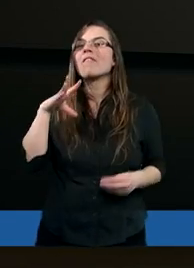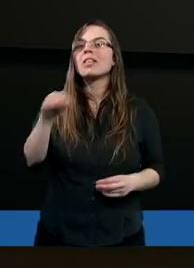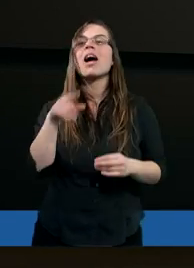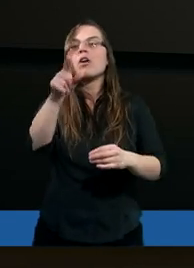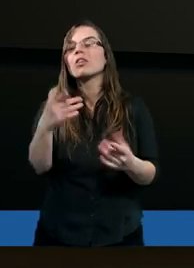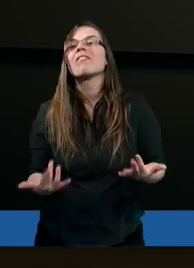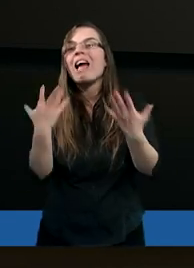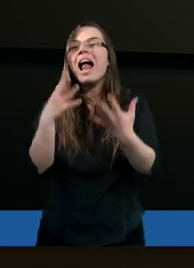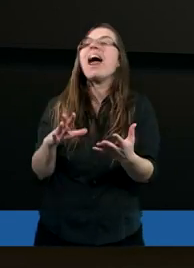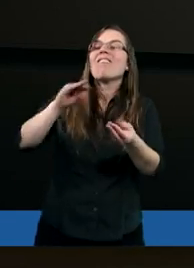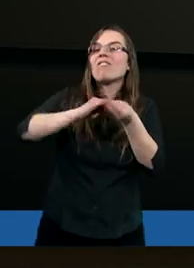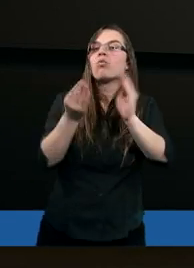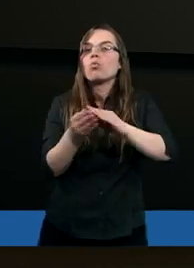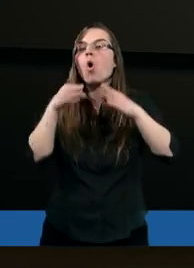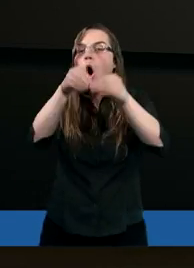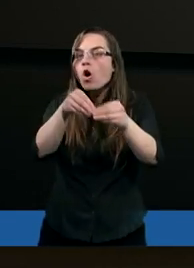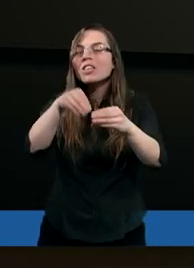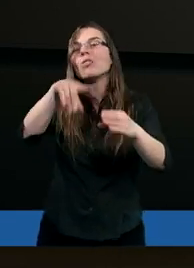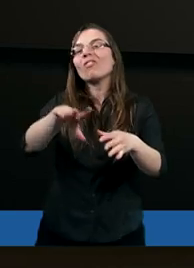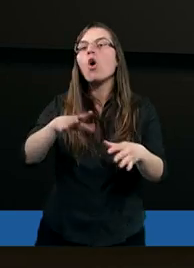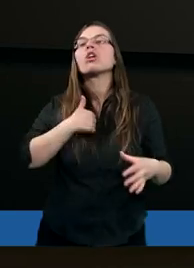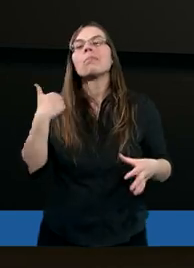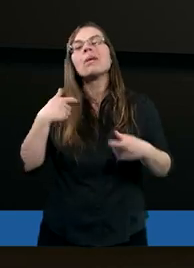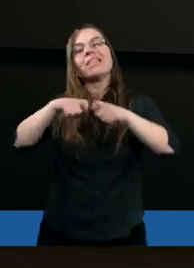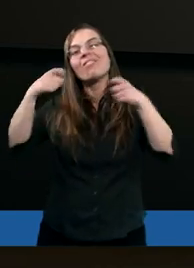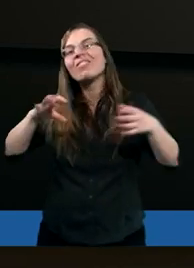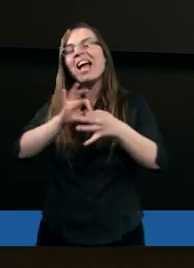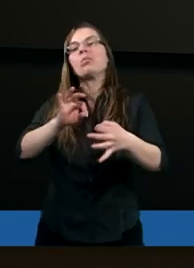tak wiele włożył, abyśmy z nim mieli tę więź.